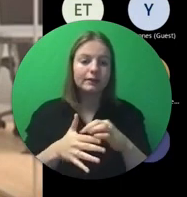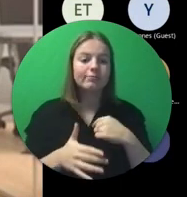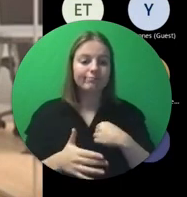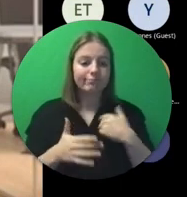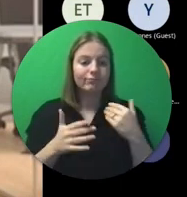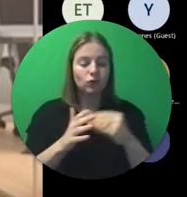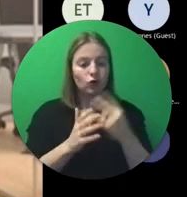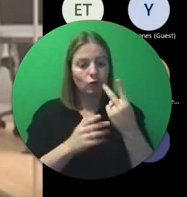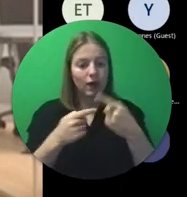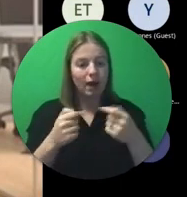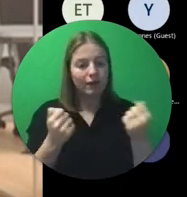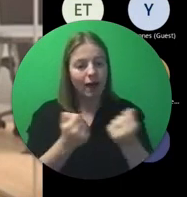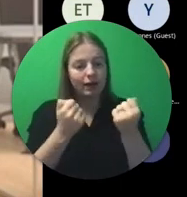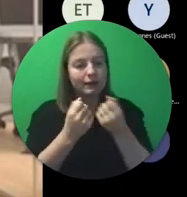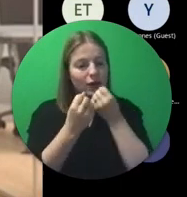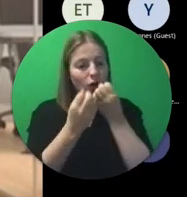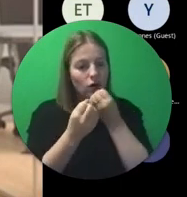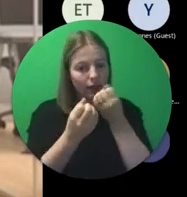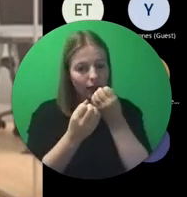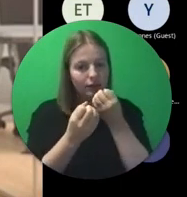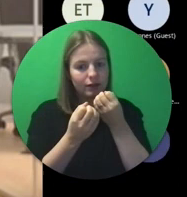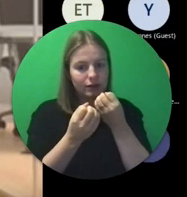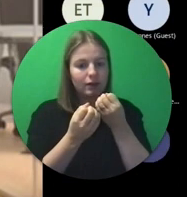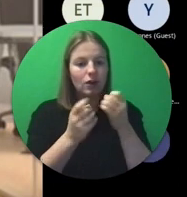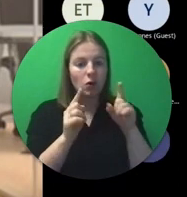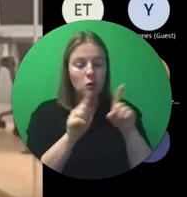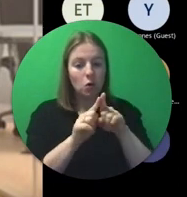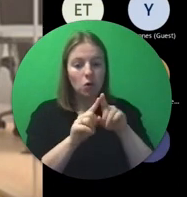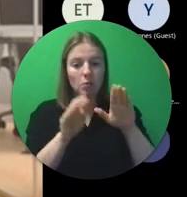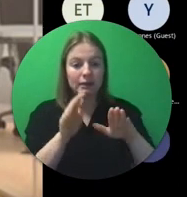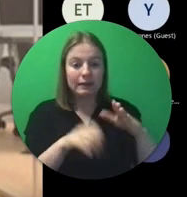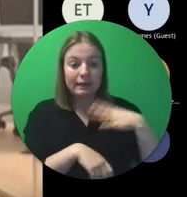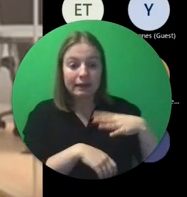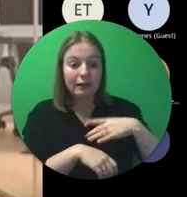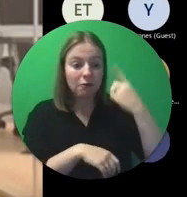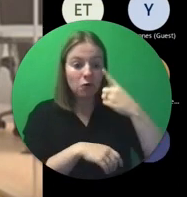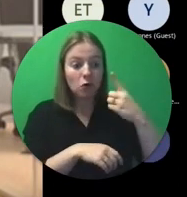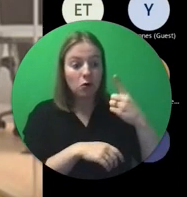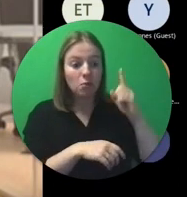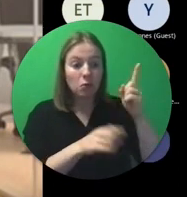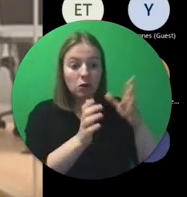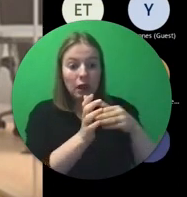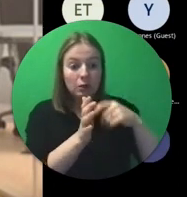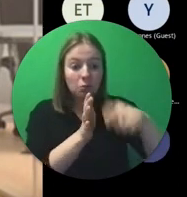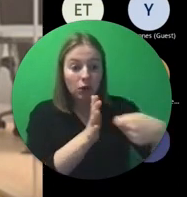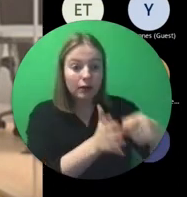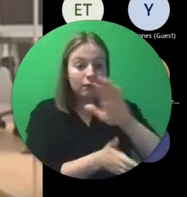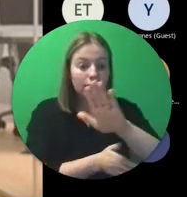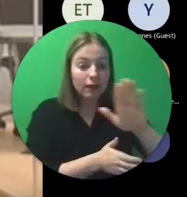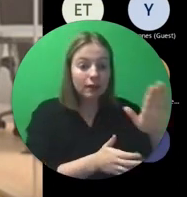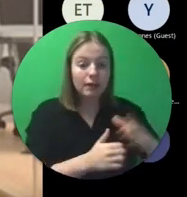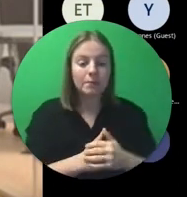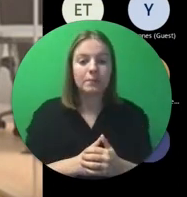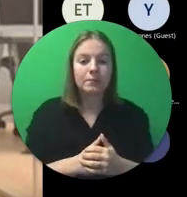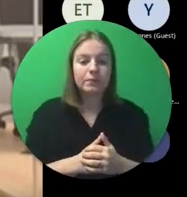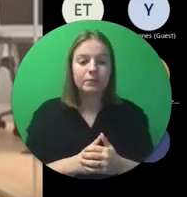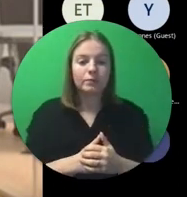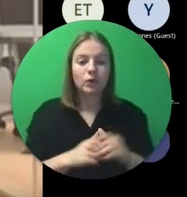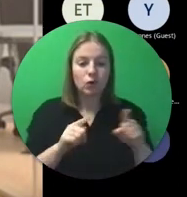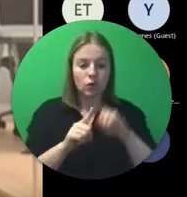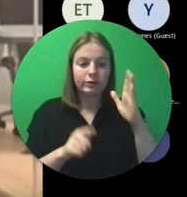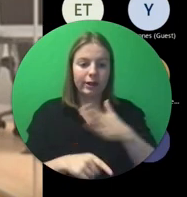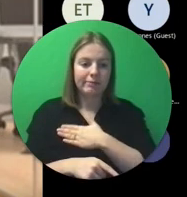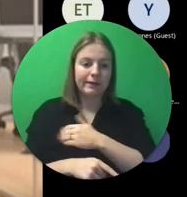acties voorstellen die ook in jullie buitenlandse projecten interessant kunnen zijn. En ik ga daar ook